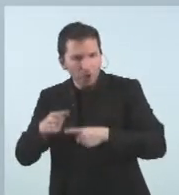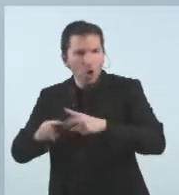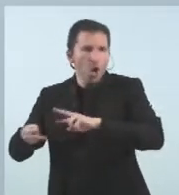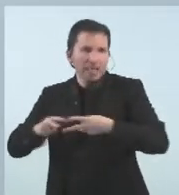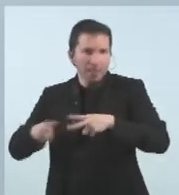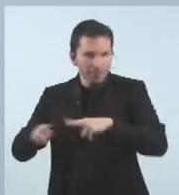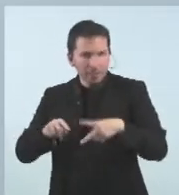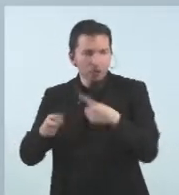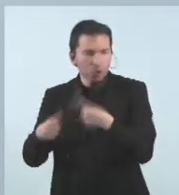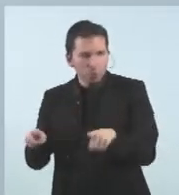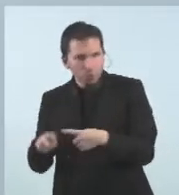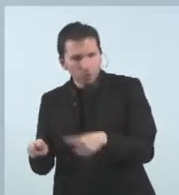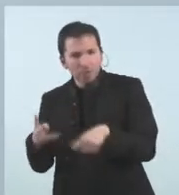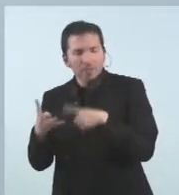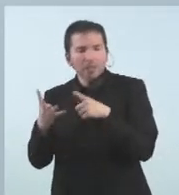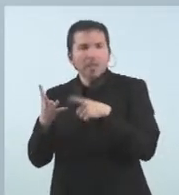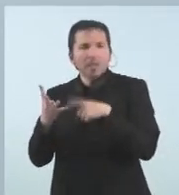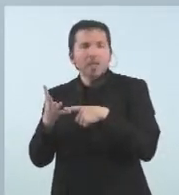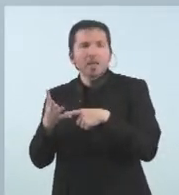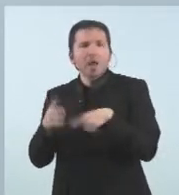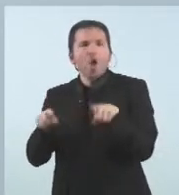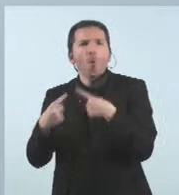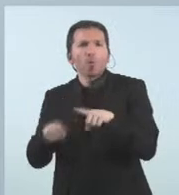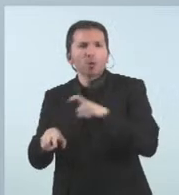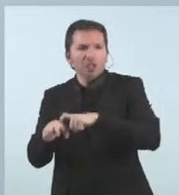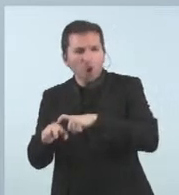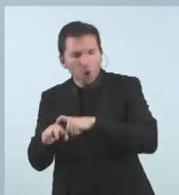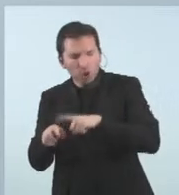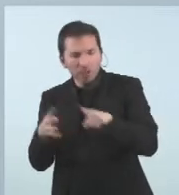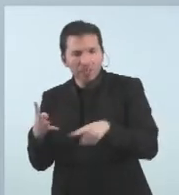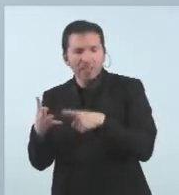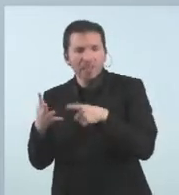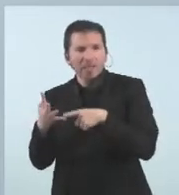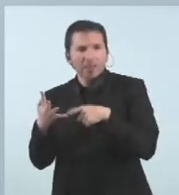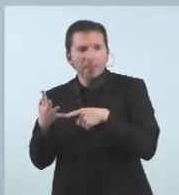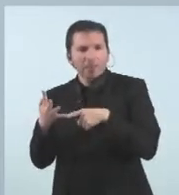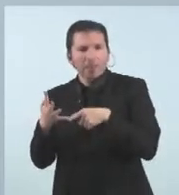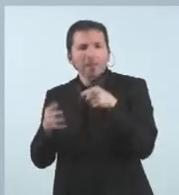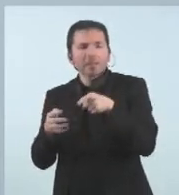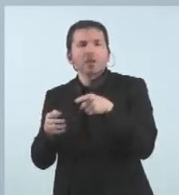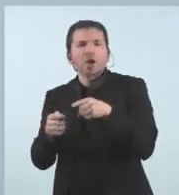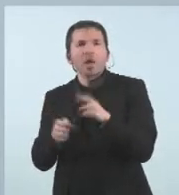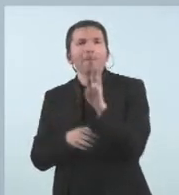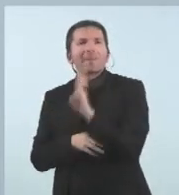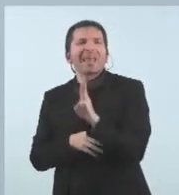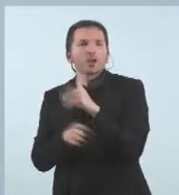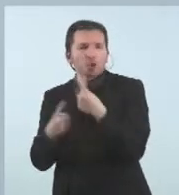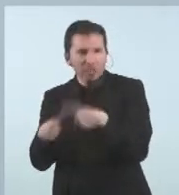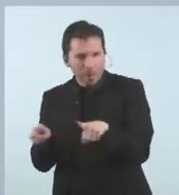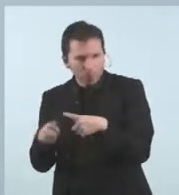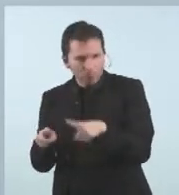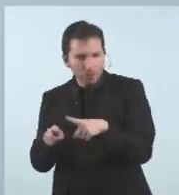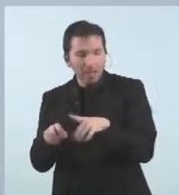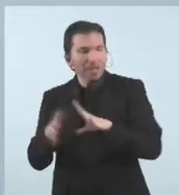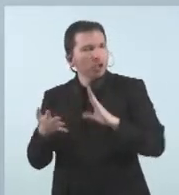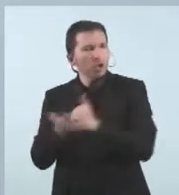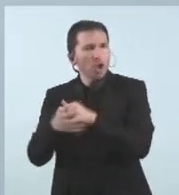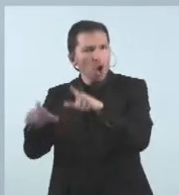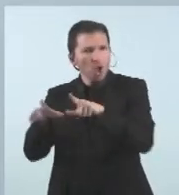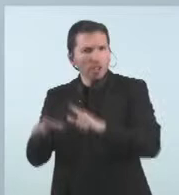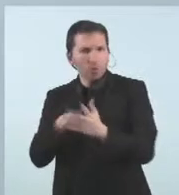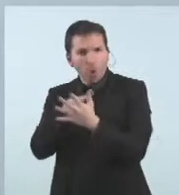musical, el bachelor en musicologia i el bachelor en pedagogia musical. Tots aquests títols es creen a proposta